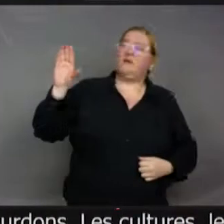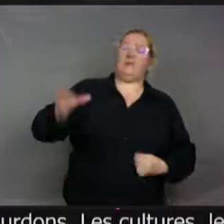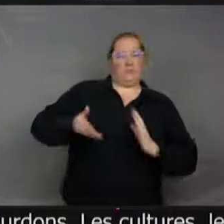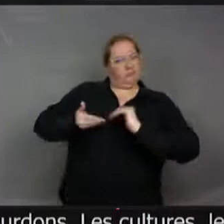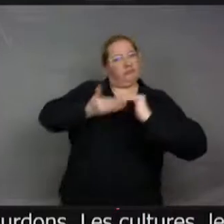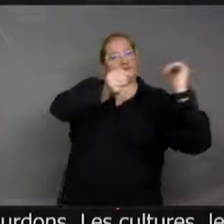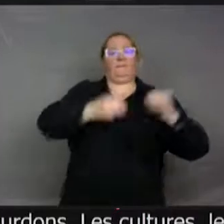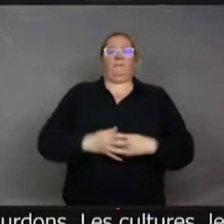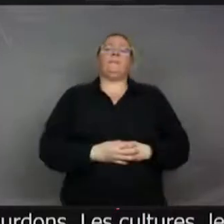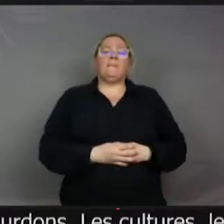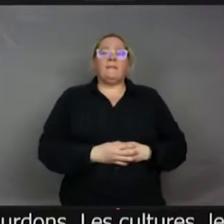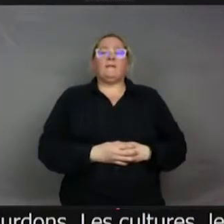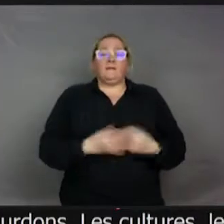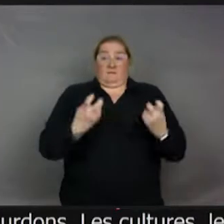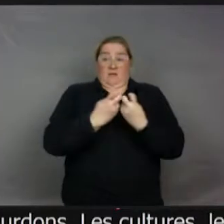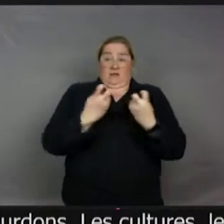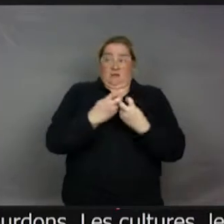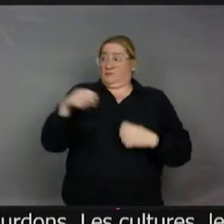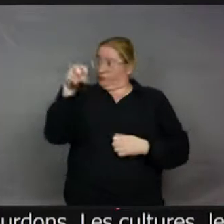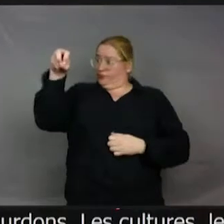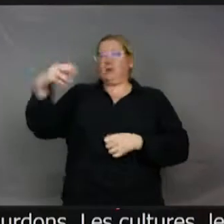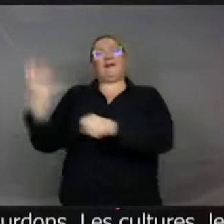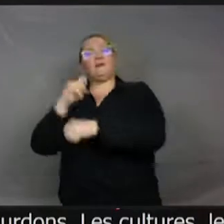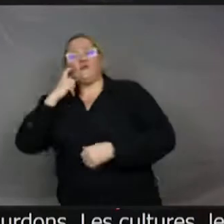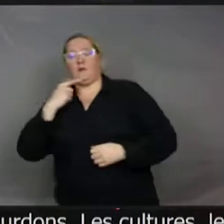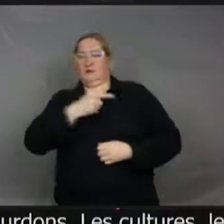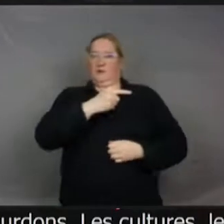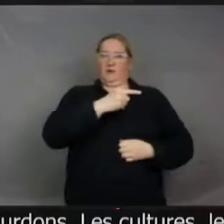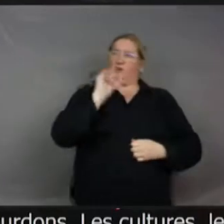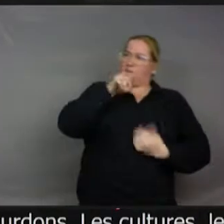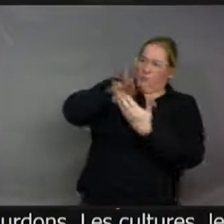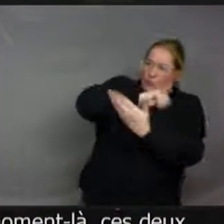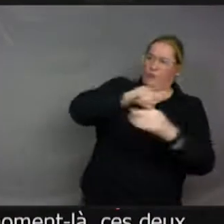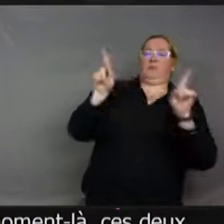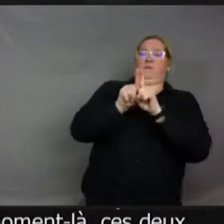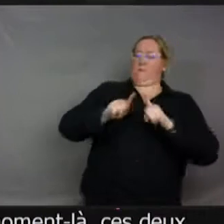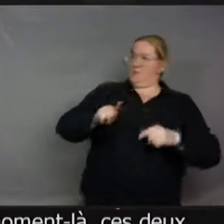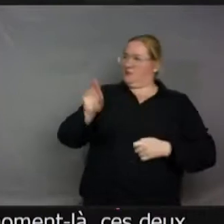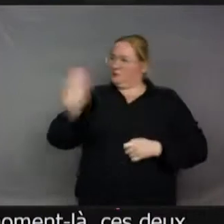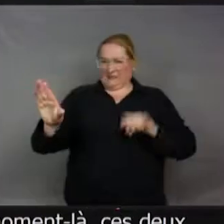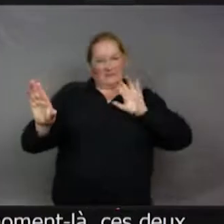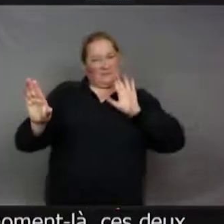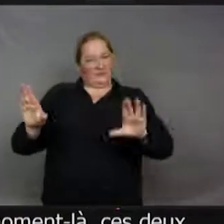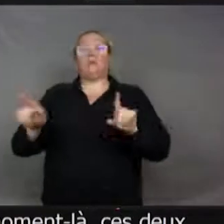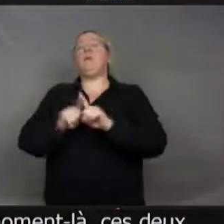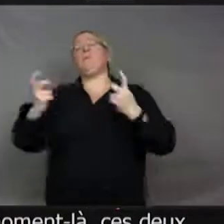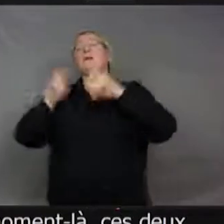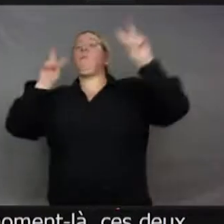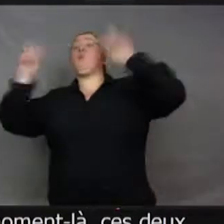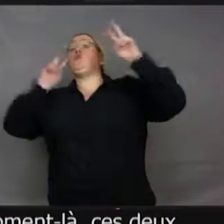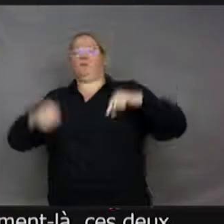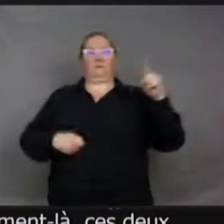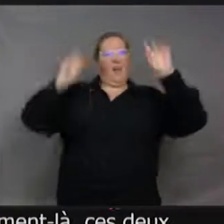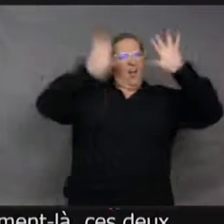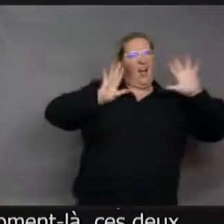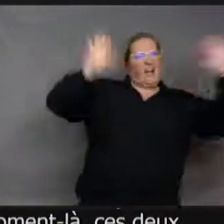individus-là deviennent spécifiques. Vous voyez, c'est comme si c'était, je ne des Bretons et il y avait les autres bourdonnes à côté de la même espèce, des Alsaciens. n sais rien. Je ne pas d'ailleurs s'il y a des